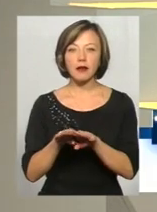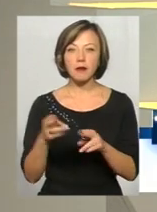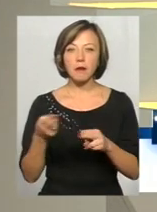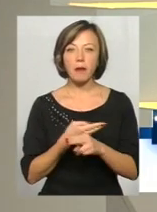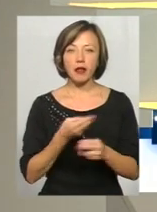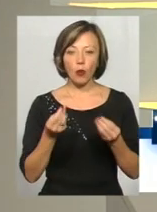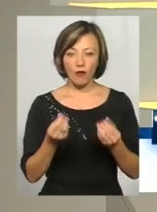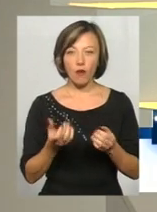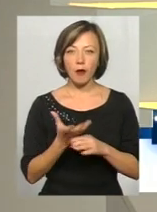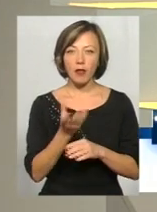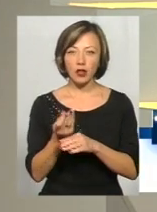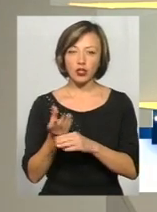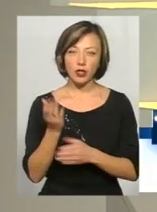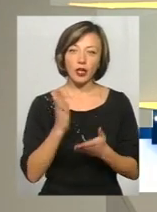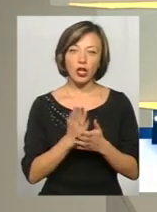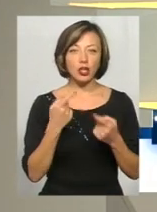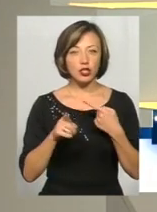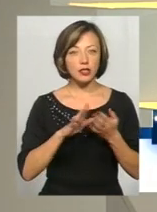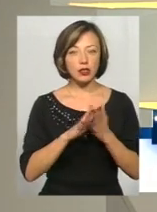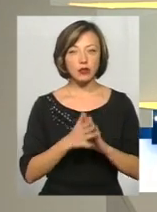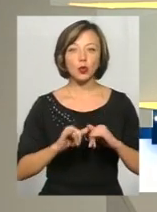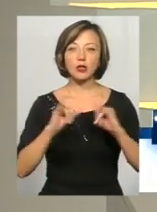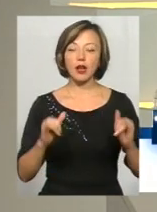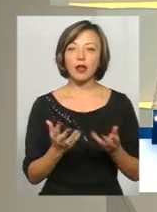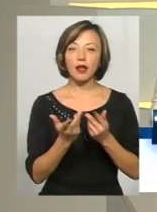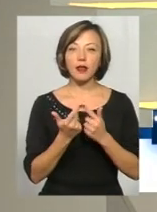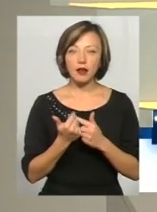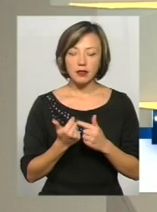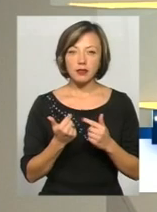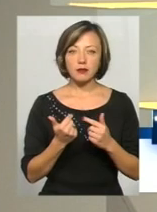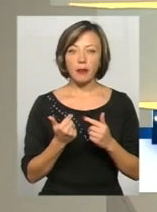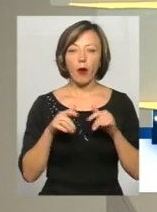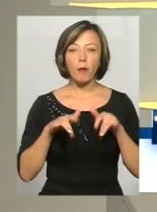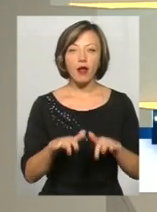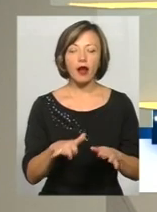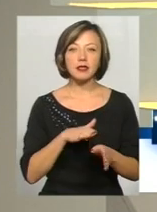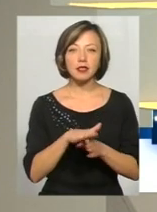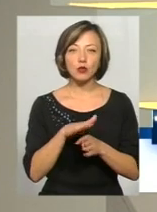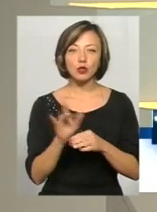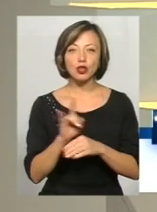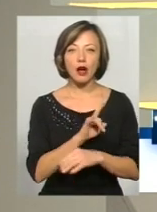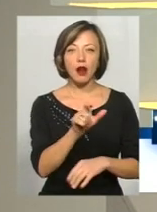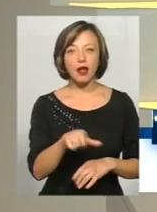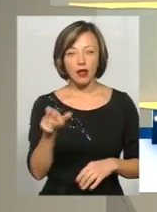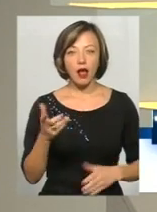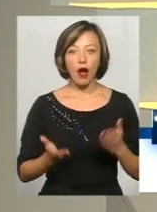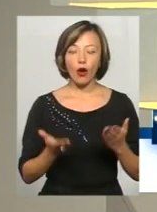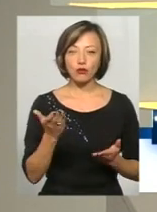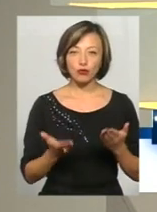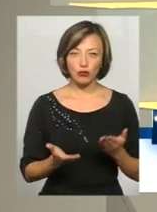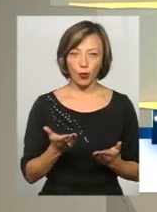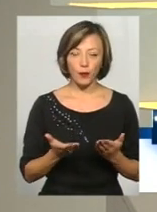платежів, є і інша тенденція, адже зростає ще й кількість операцій, які здійснюють шахраї. Тому якщо